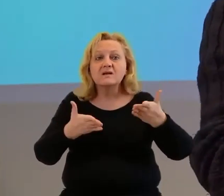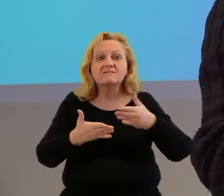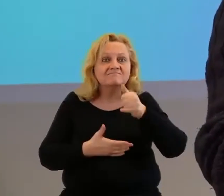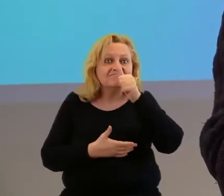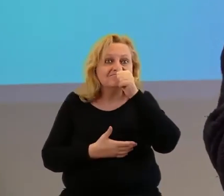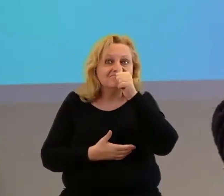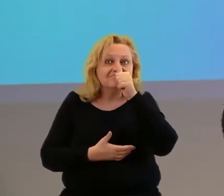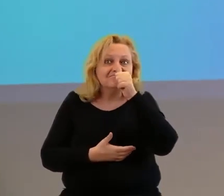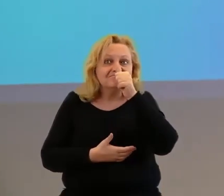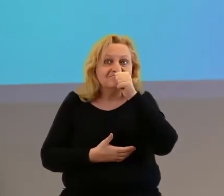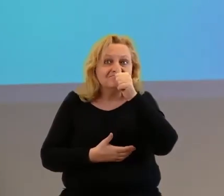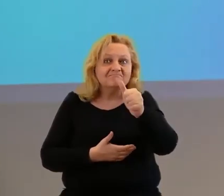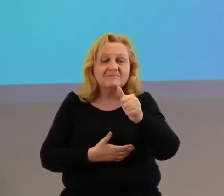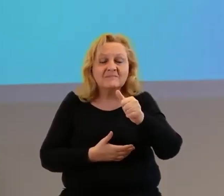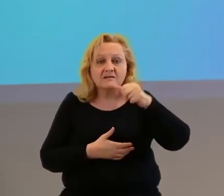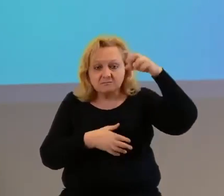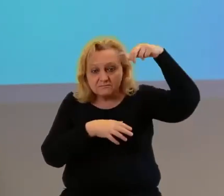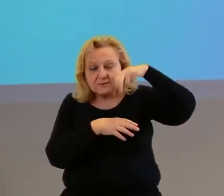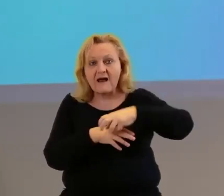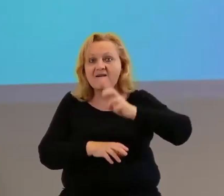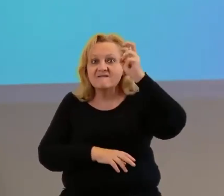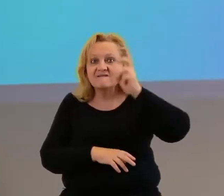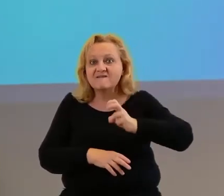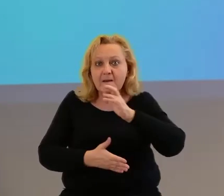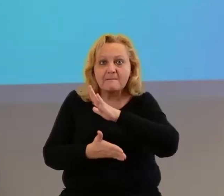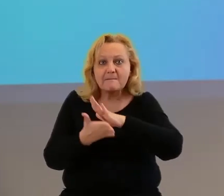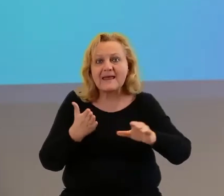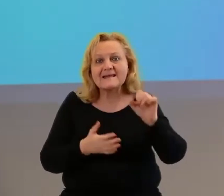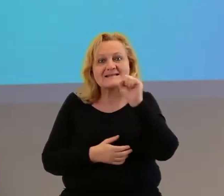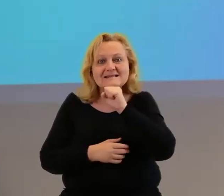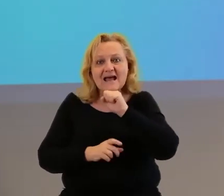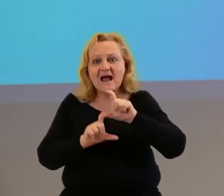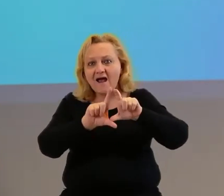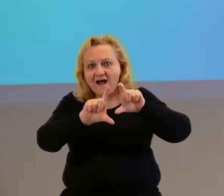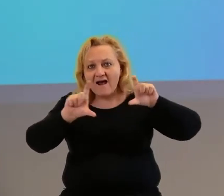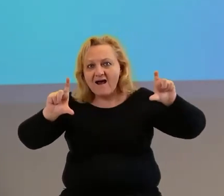na dół, bo tam nie było windy, to taka stara kamienica.